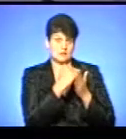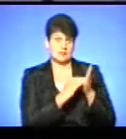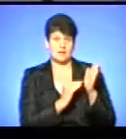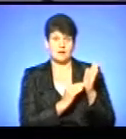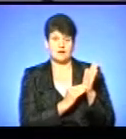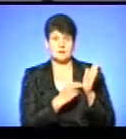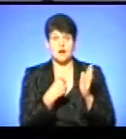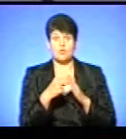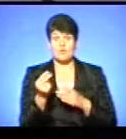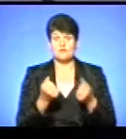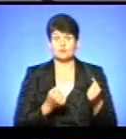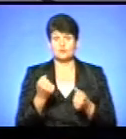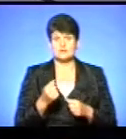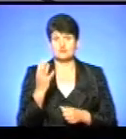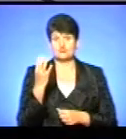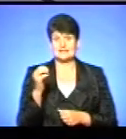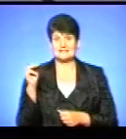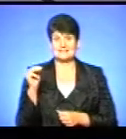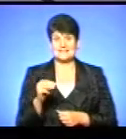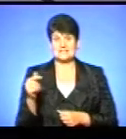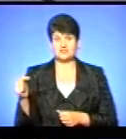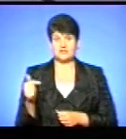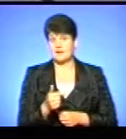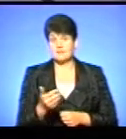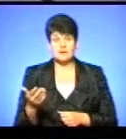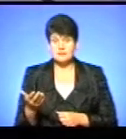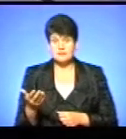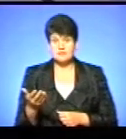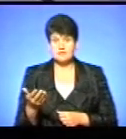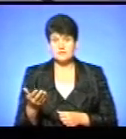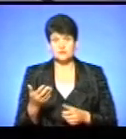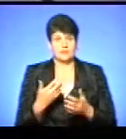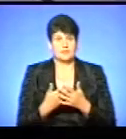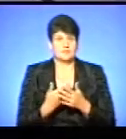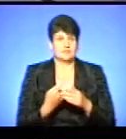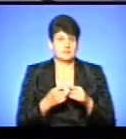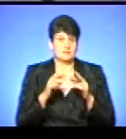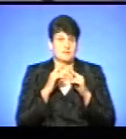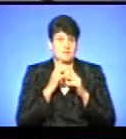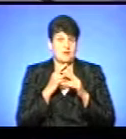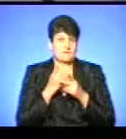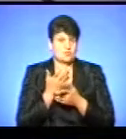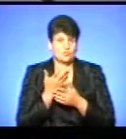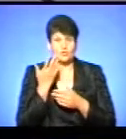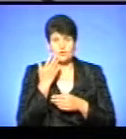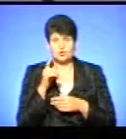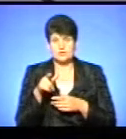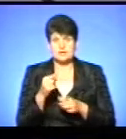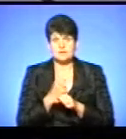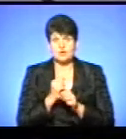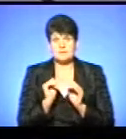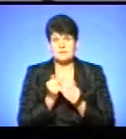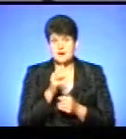купляє автомобіль, наприклад, за 400 тисяч гривень, то, напевно, що це десь трошки неправильно, коли людина працює на мінімальну